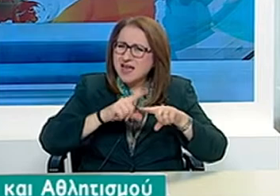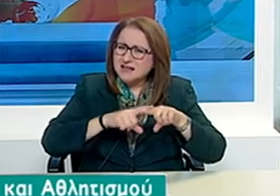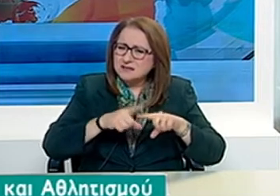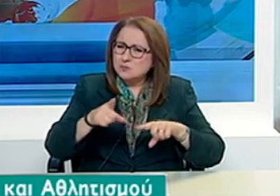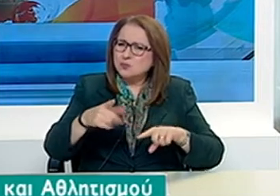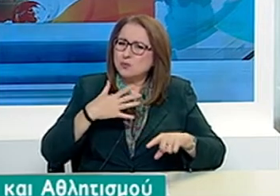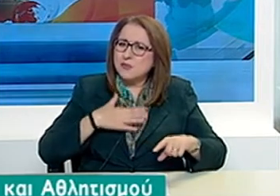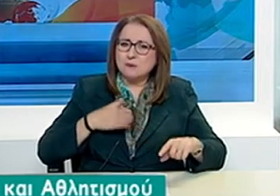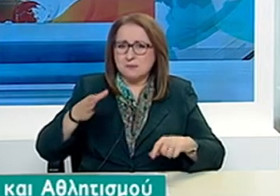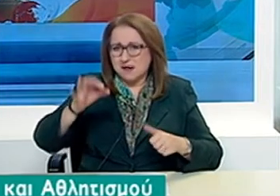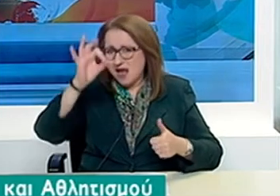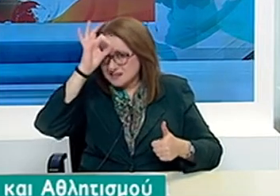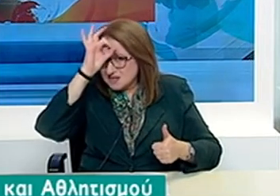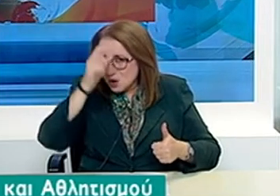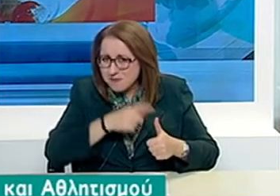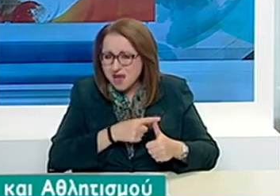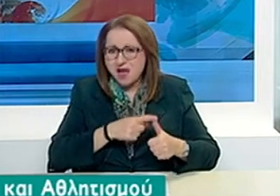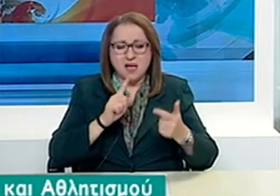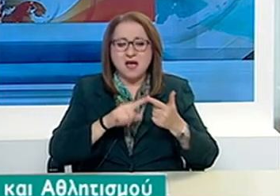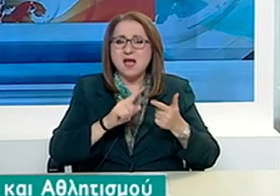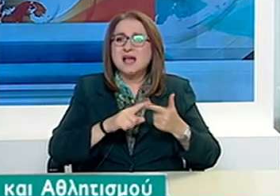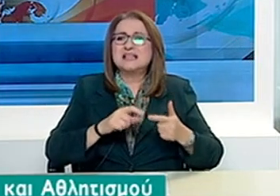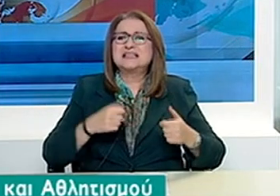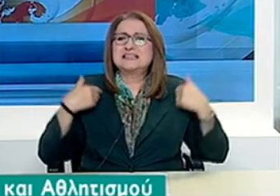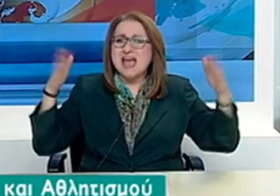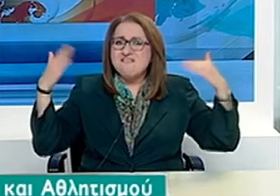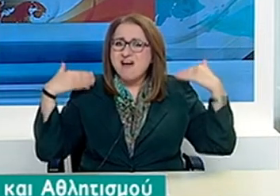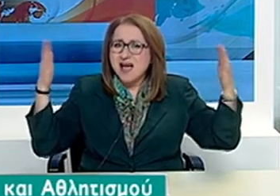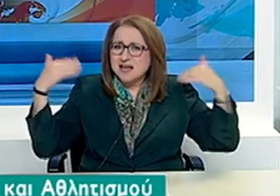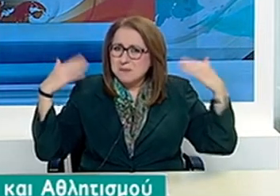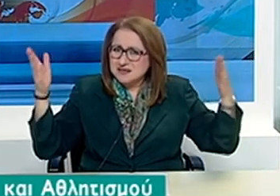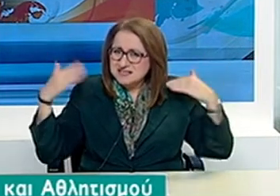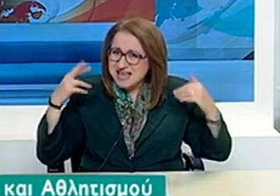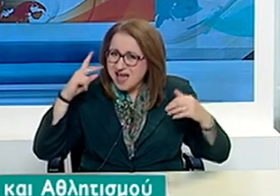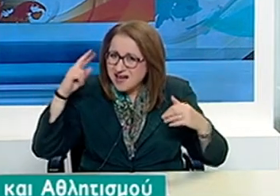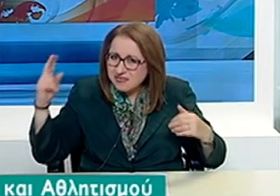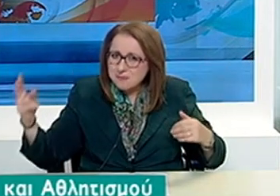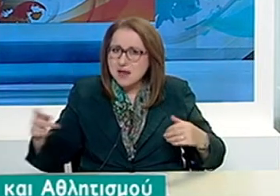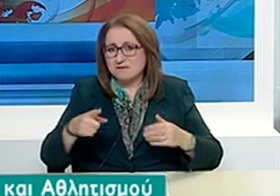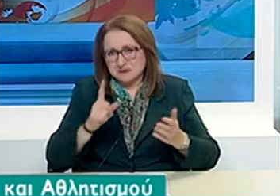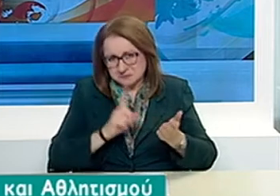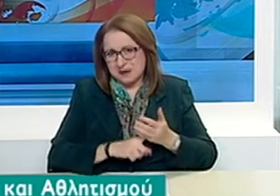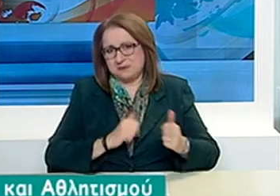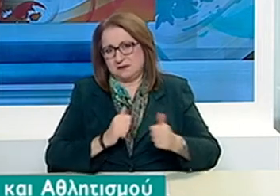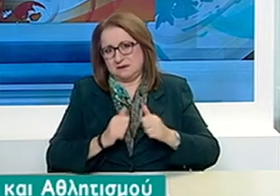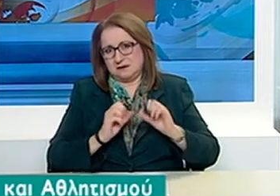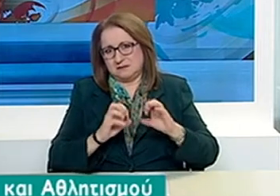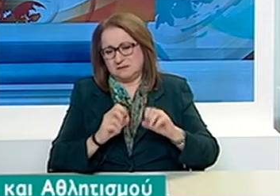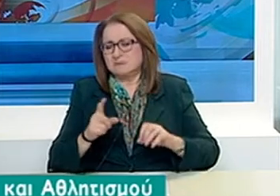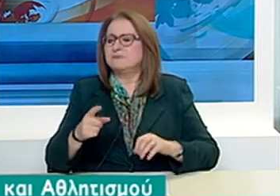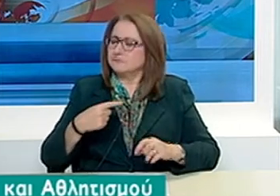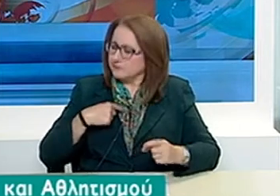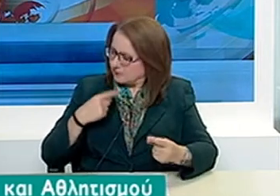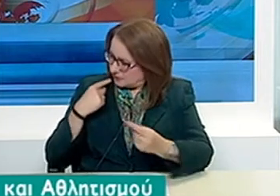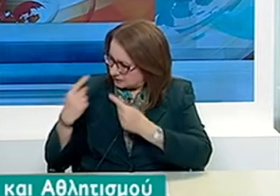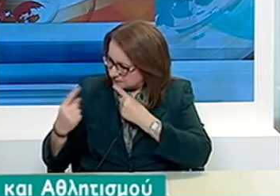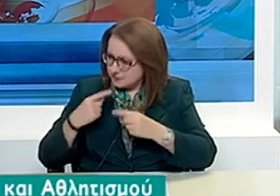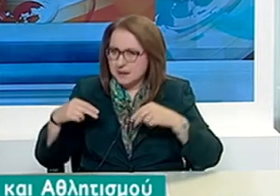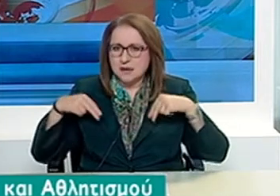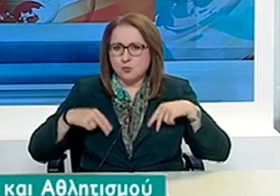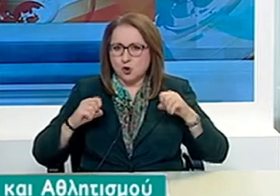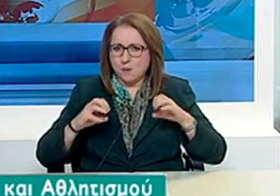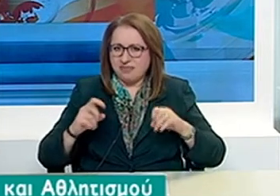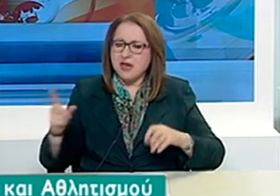σωμάτων ασφαλείας, ώστε στο αμέσως επόμενο στάδιο άρσης των περιορισμών και σε συνεργασία με το Υπουργείο Παιδείας, να μπορούν να προπονηθούν